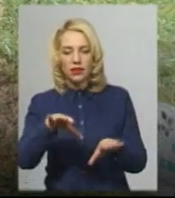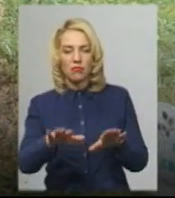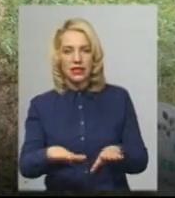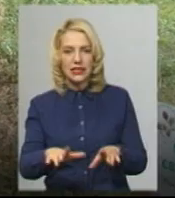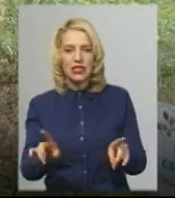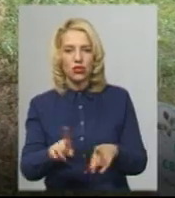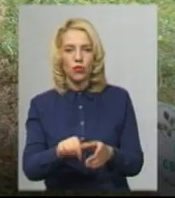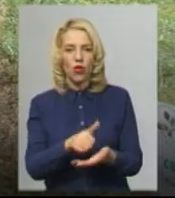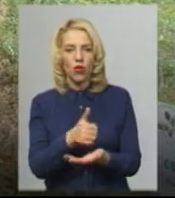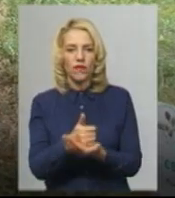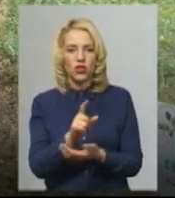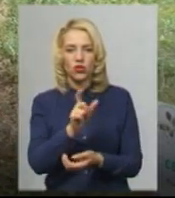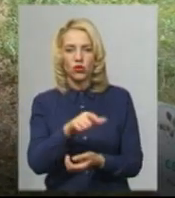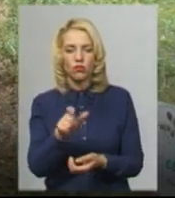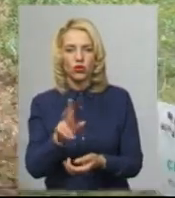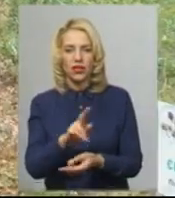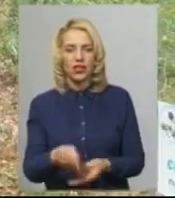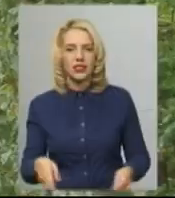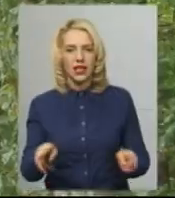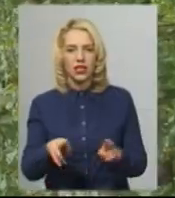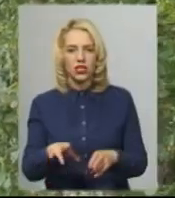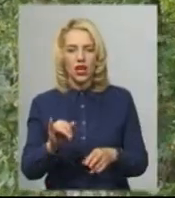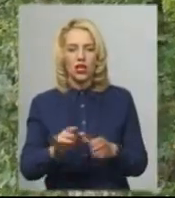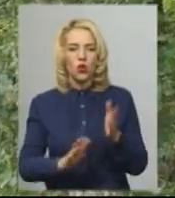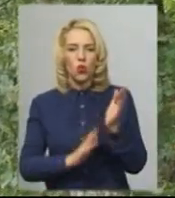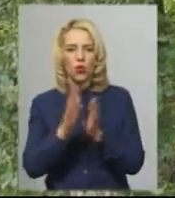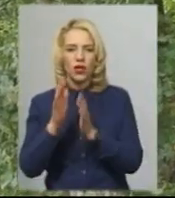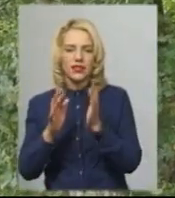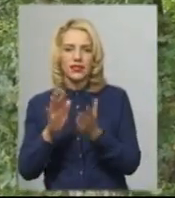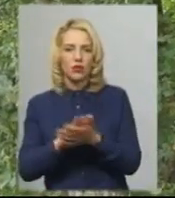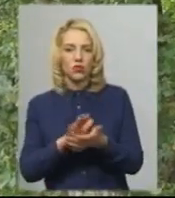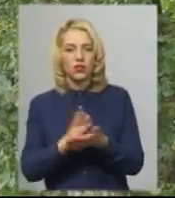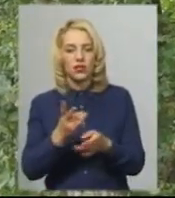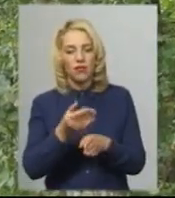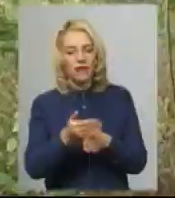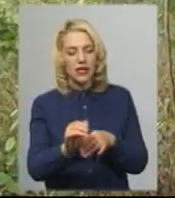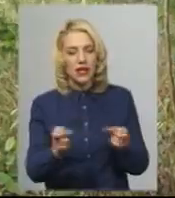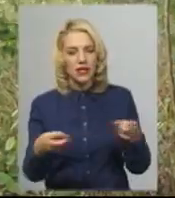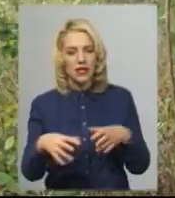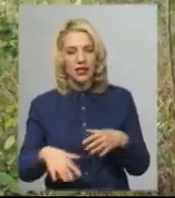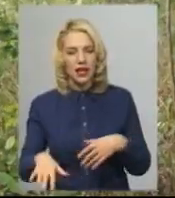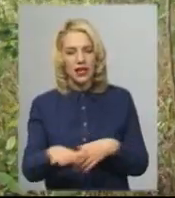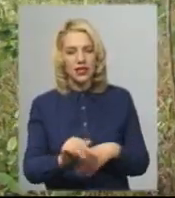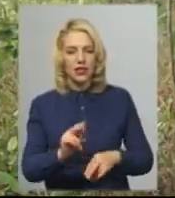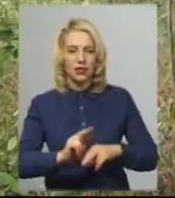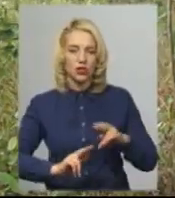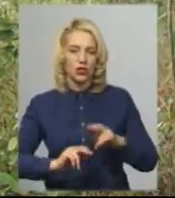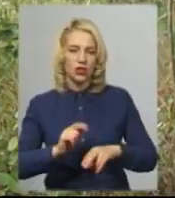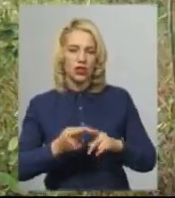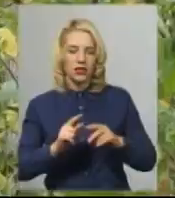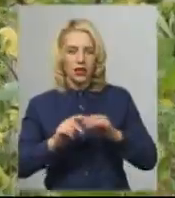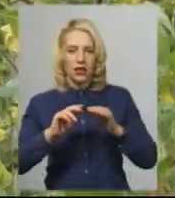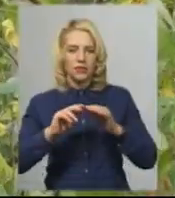Саме головне, щоб люди не залишали в лісі мусор. Виділяти такі ділянки і строїти ці бісєдки,